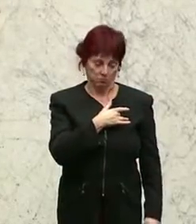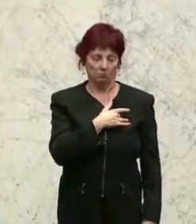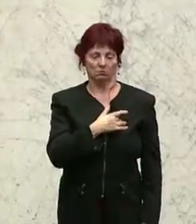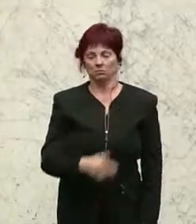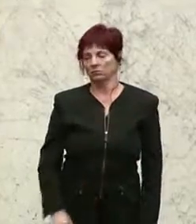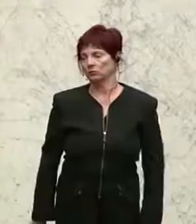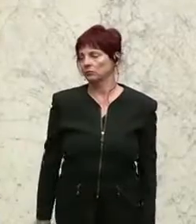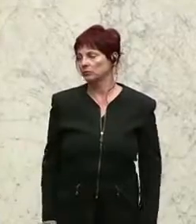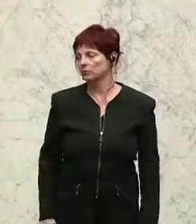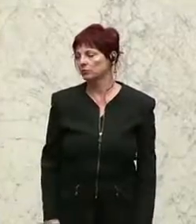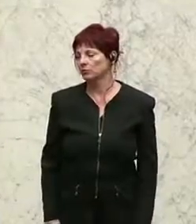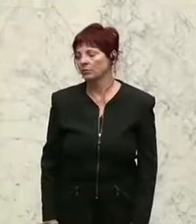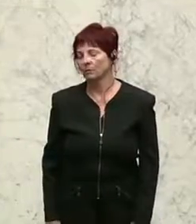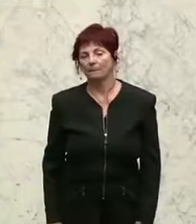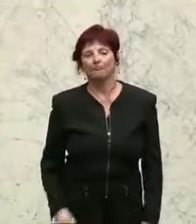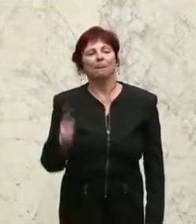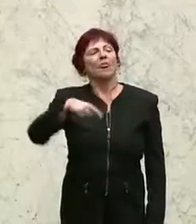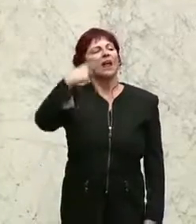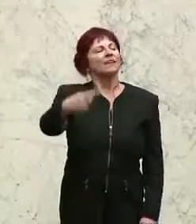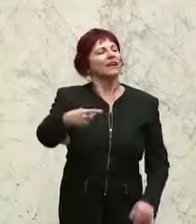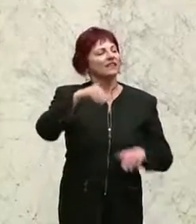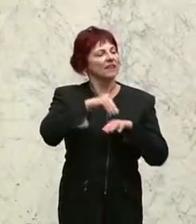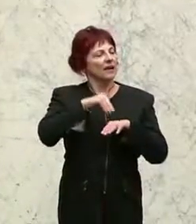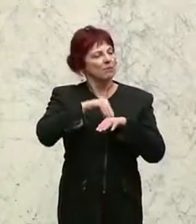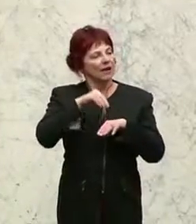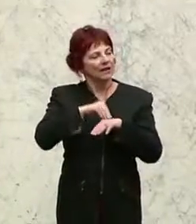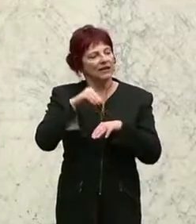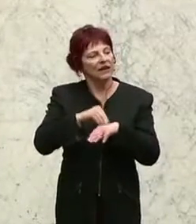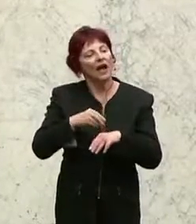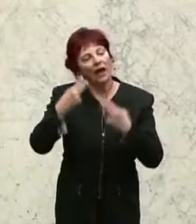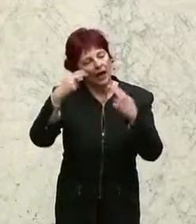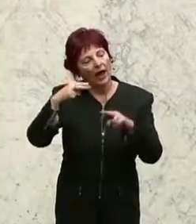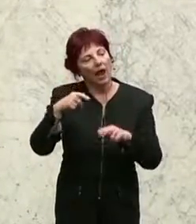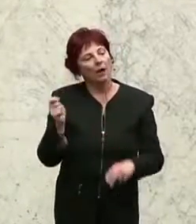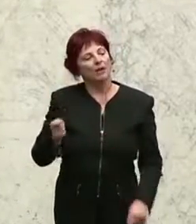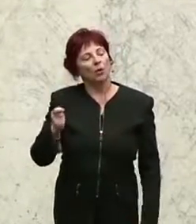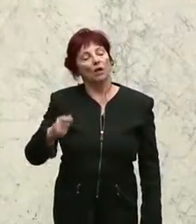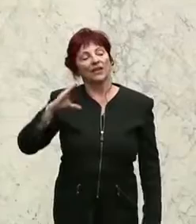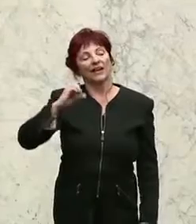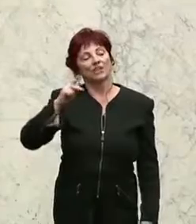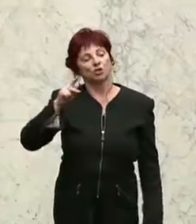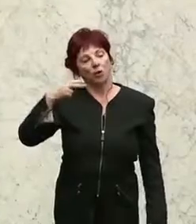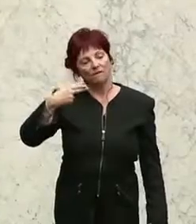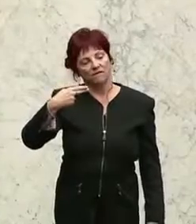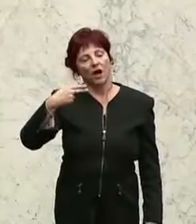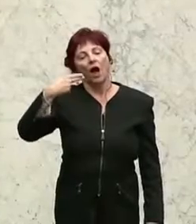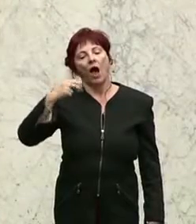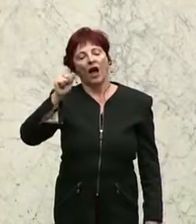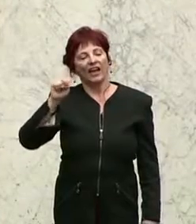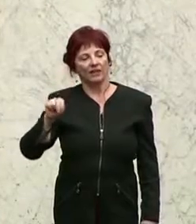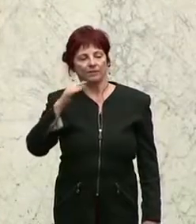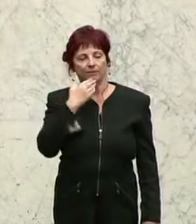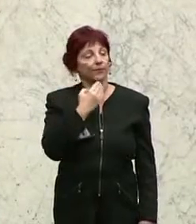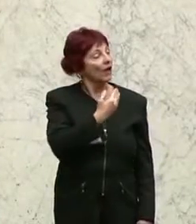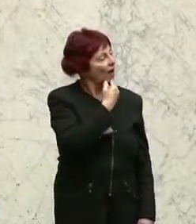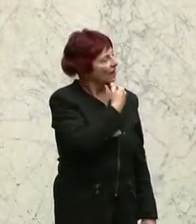In manchen Bereichen gäbe es bereits genügend Arbeitskräfte. Eine sektorale Schliessung des Arbeitsmarktes sei daher notwendig, fordert Dagmar